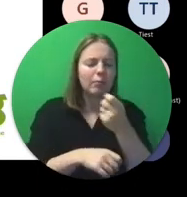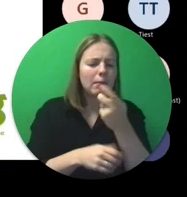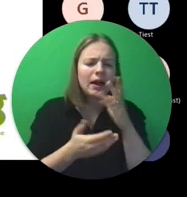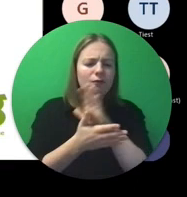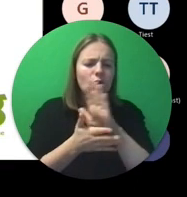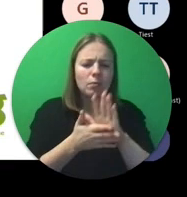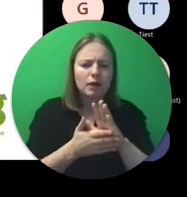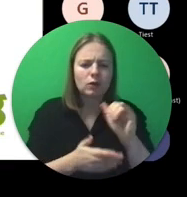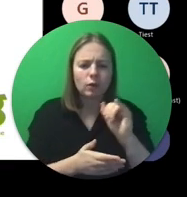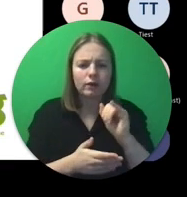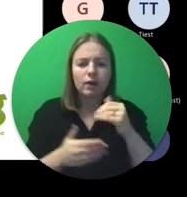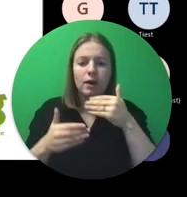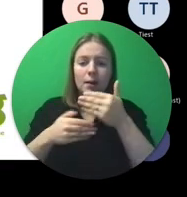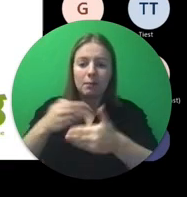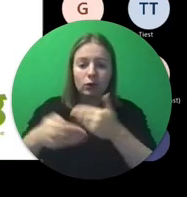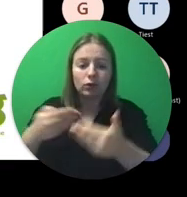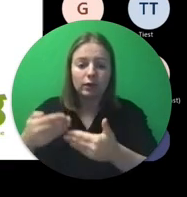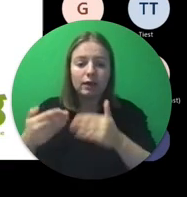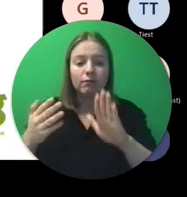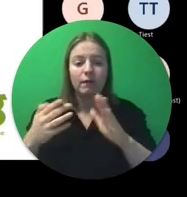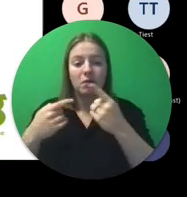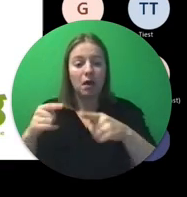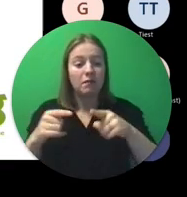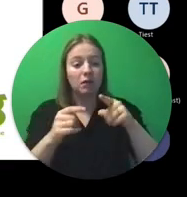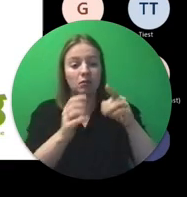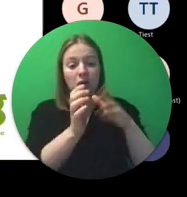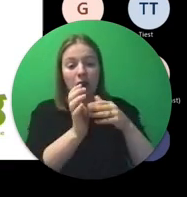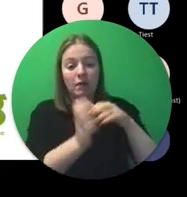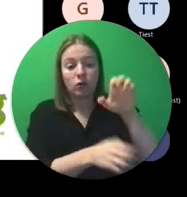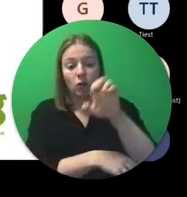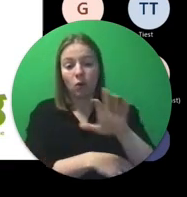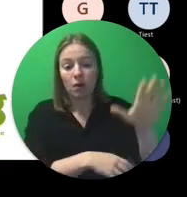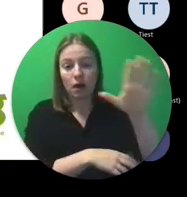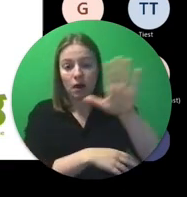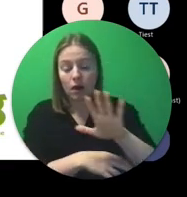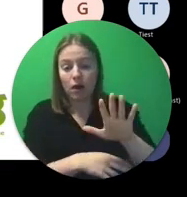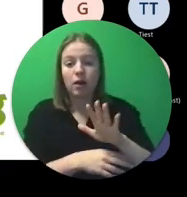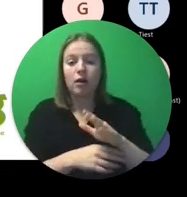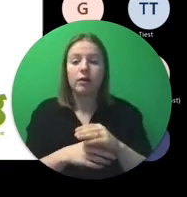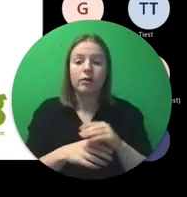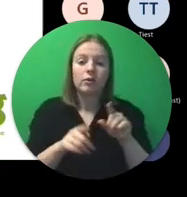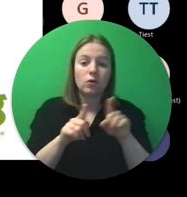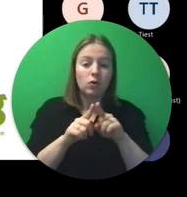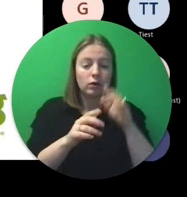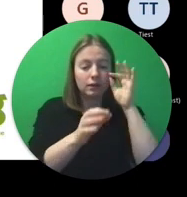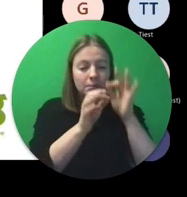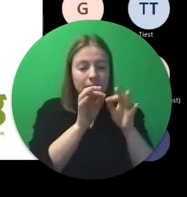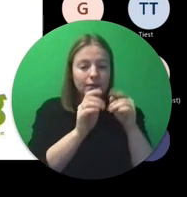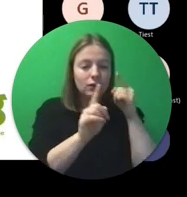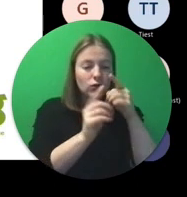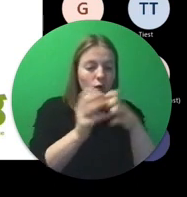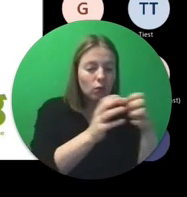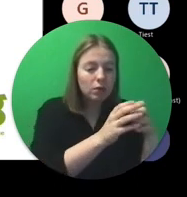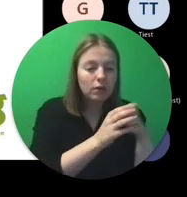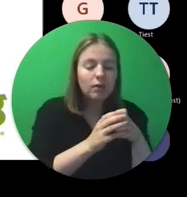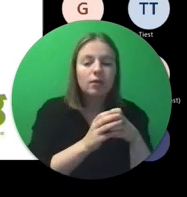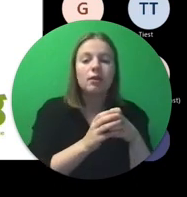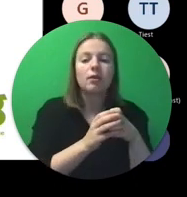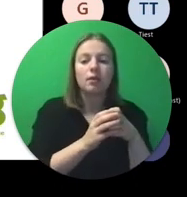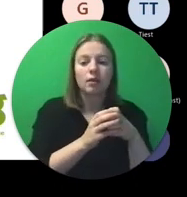geven, methodieken uit andere Europese lidstaten, werken met specifieke doelgroepen,